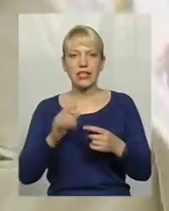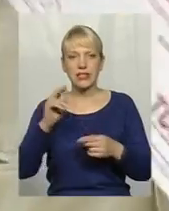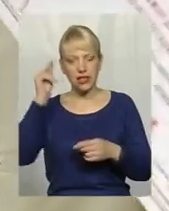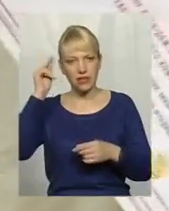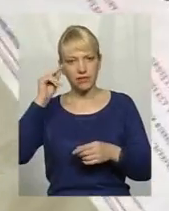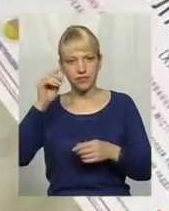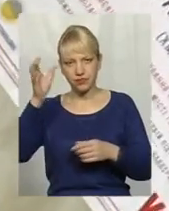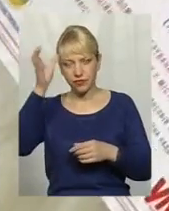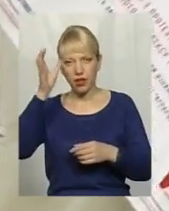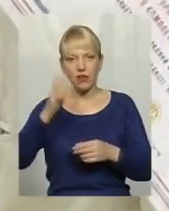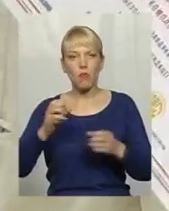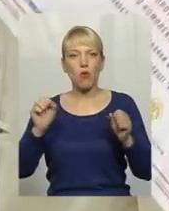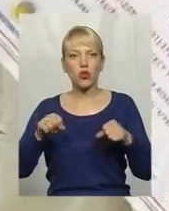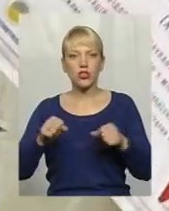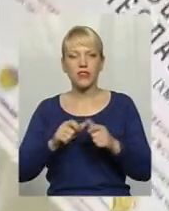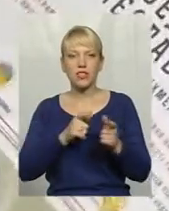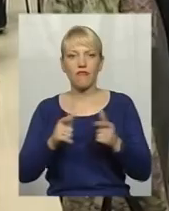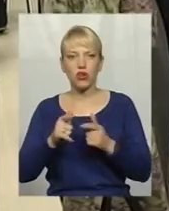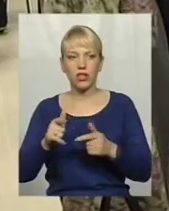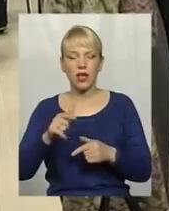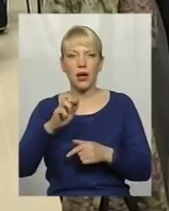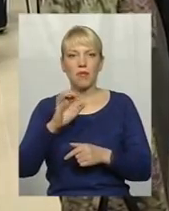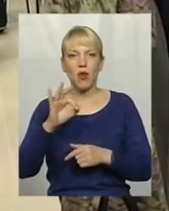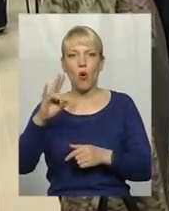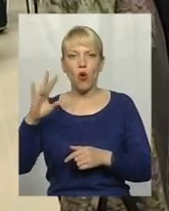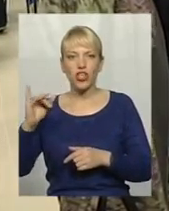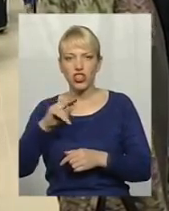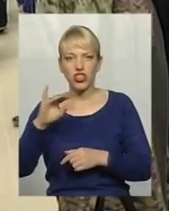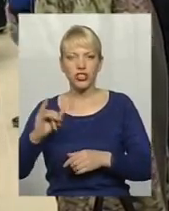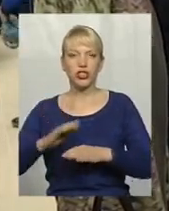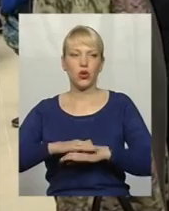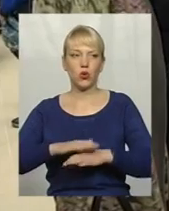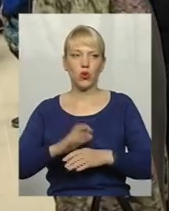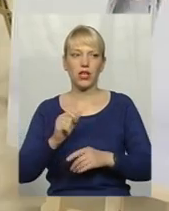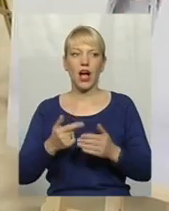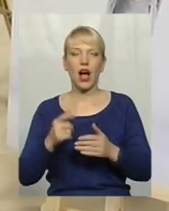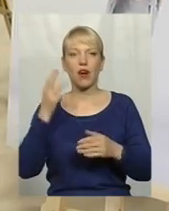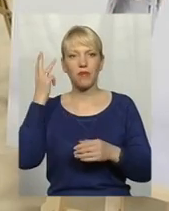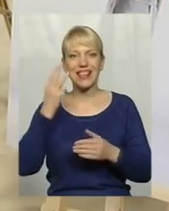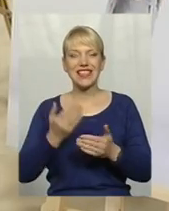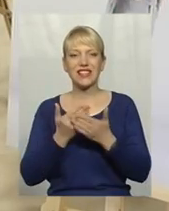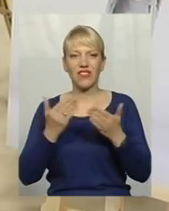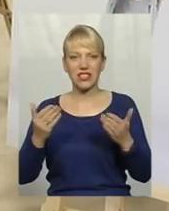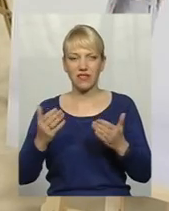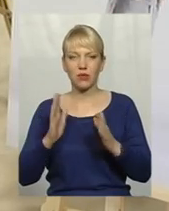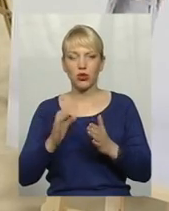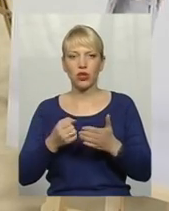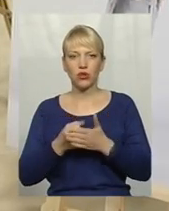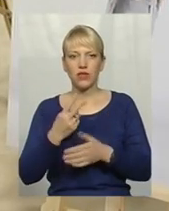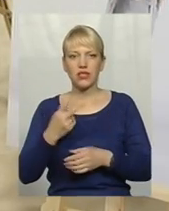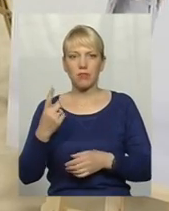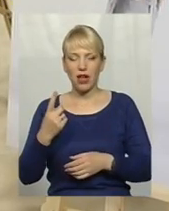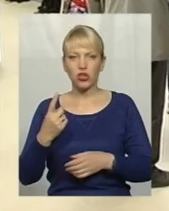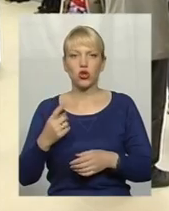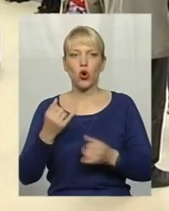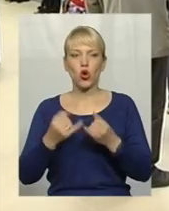Сертифікат на профнавчання отримав і хмельницький протезист. А виставка «Переможці» у Хмельницькій дитячій художній школі триватиме до 21 жовтня.